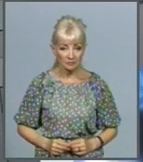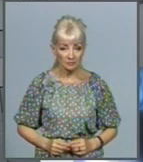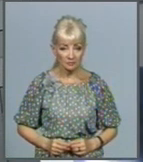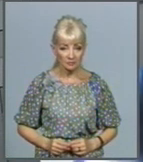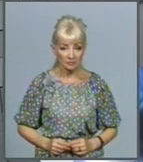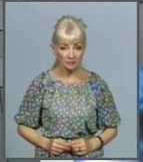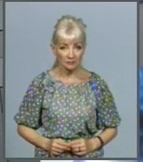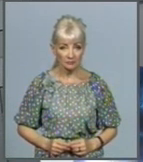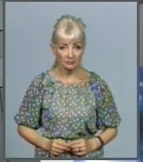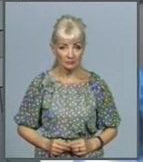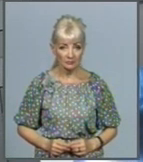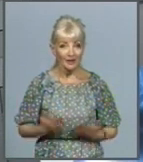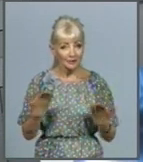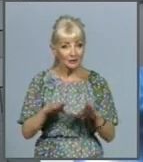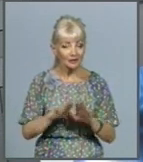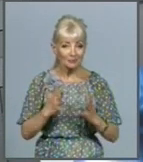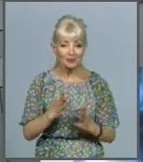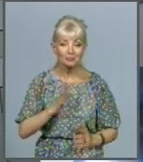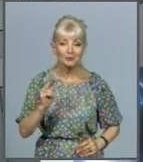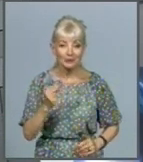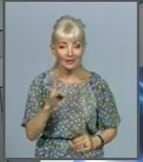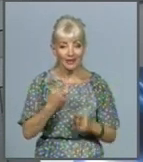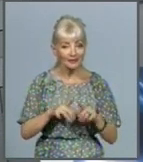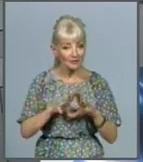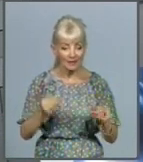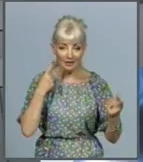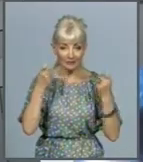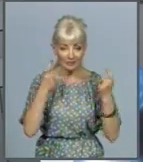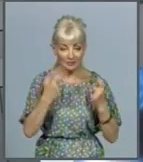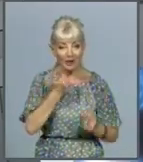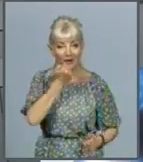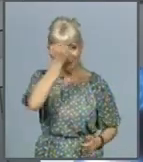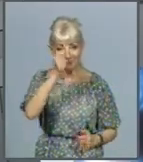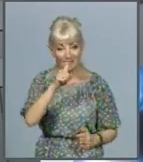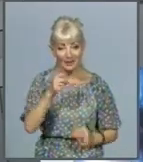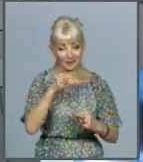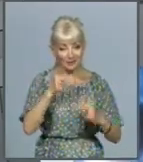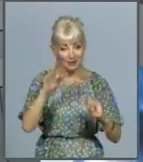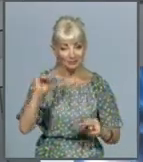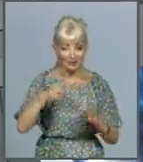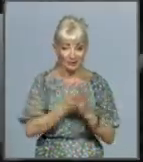Ось такими на подій був четвер. На цьому в мене вся інформація. Дякую за увагу і прощаюся з вами до завтра.